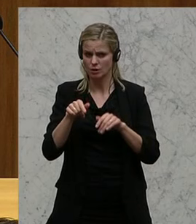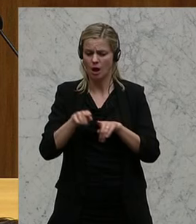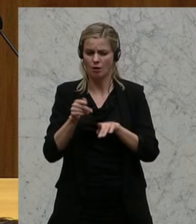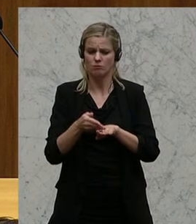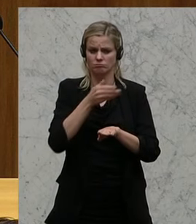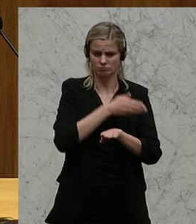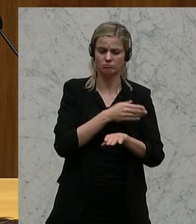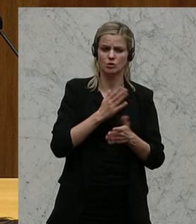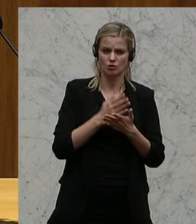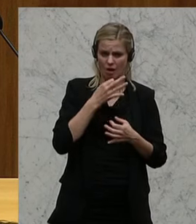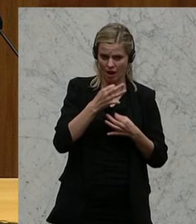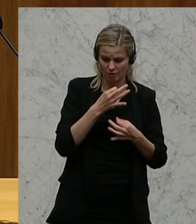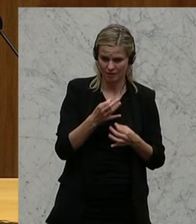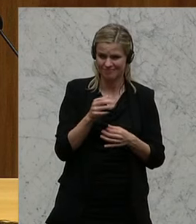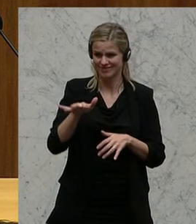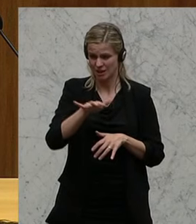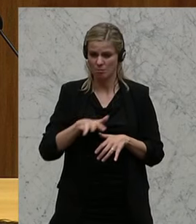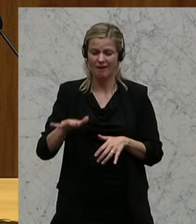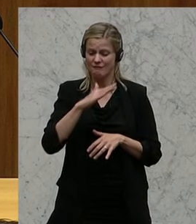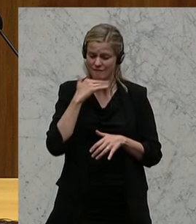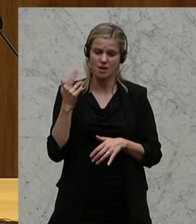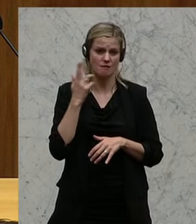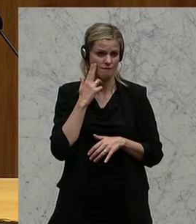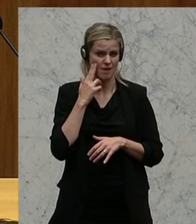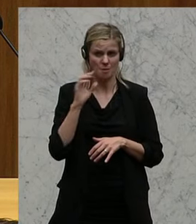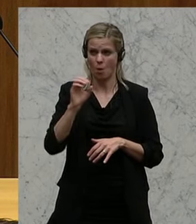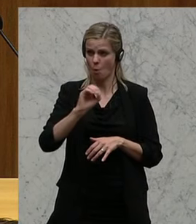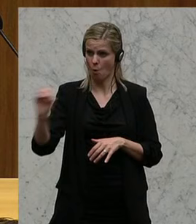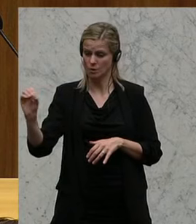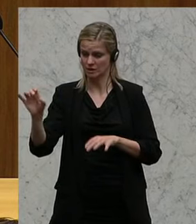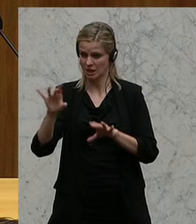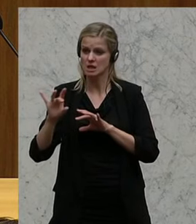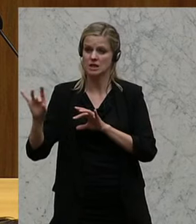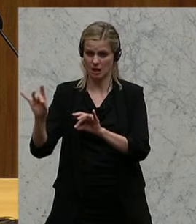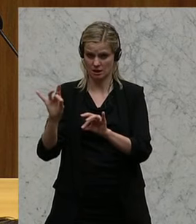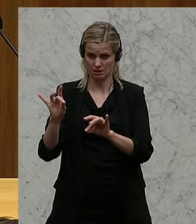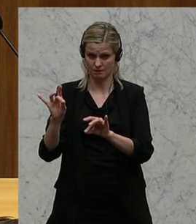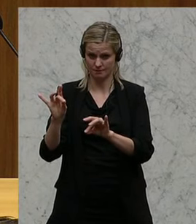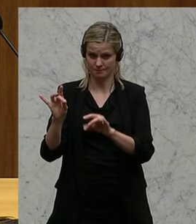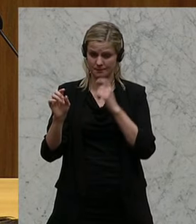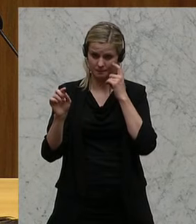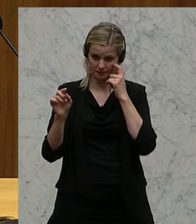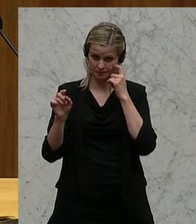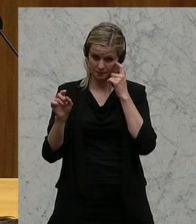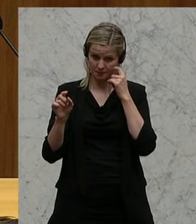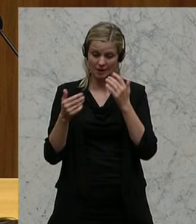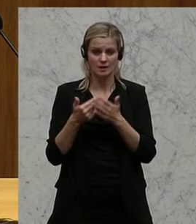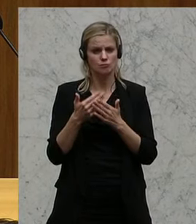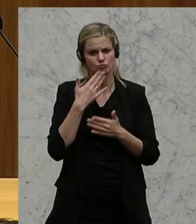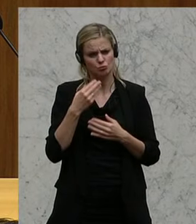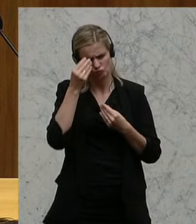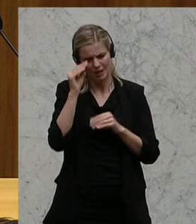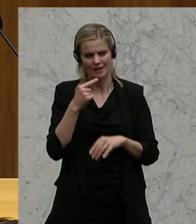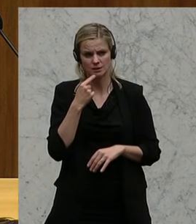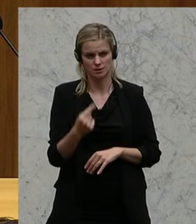haben, dass gerade in diesen Bereichen sehr viele Firmen eben auch aus dem Osten tätig sind. Jetzt möchte ich ganz ehrlicherweise